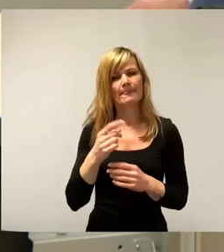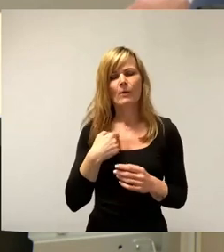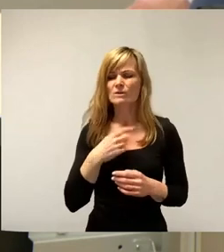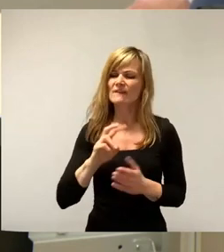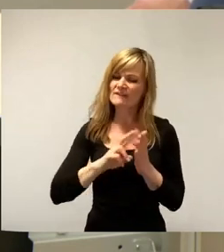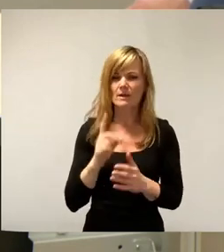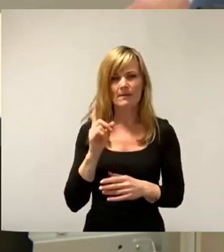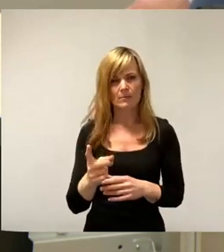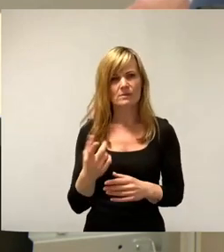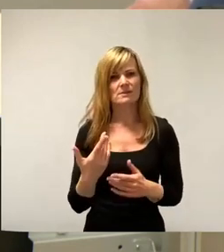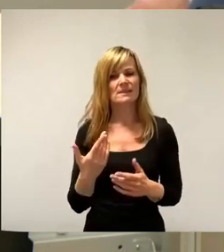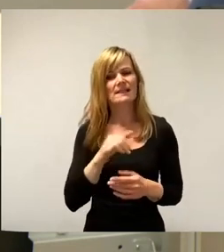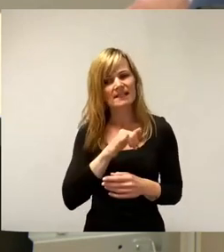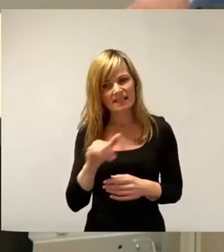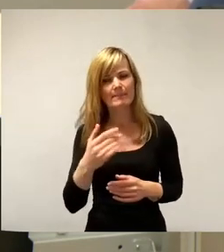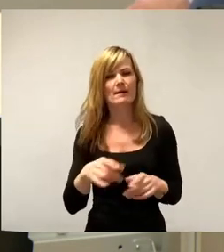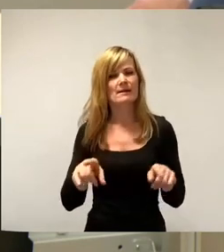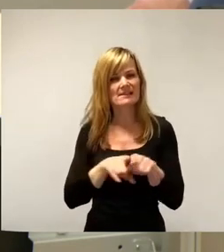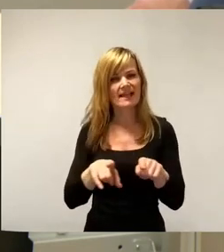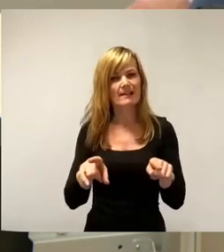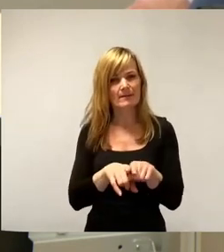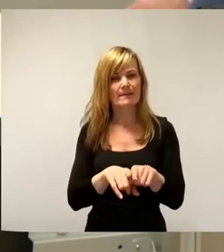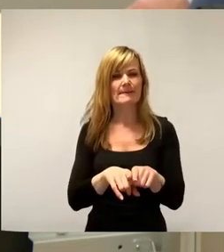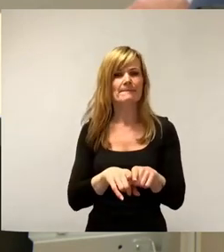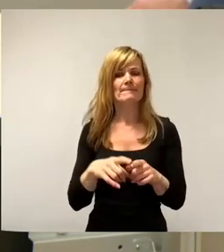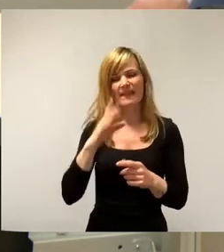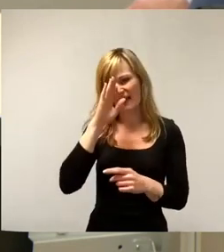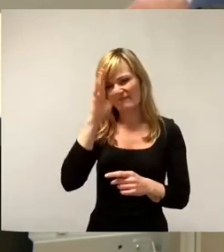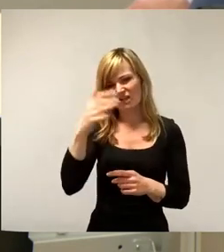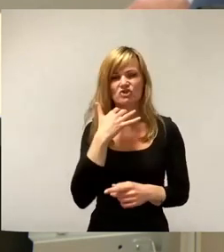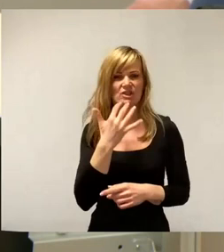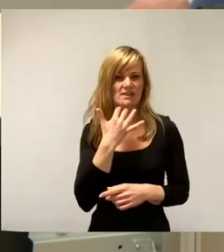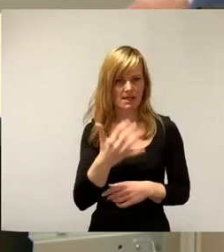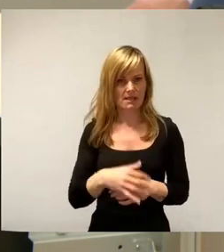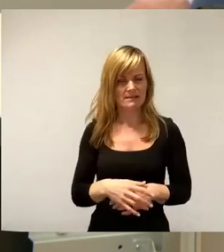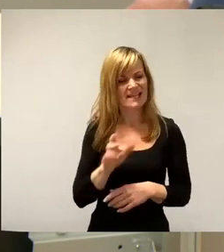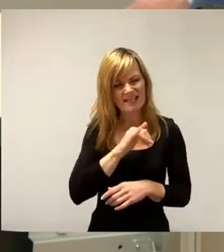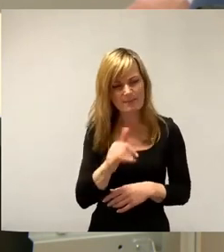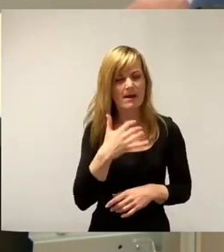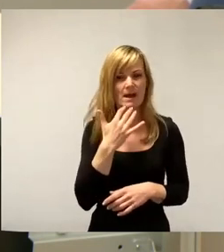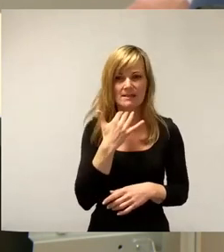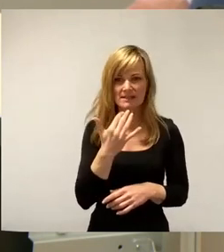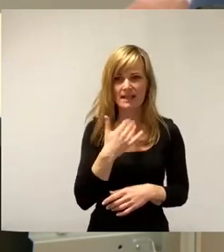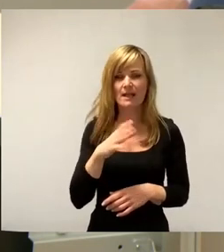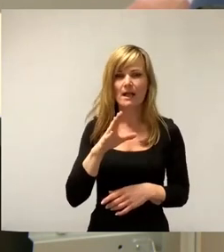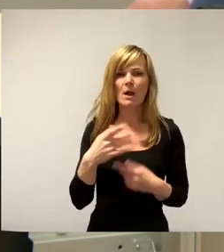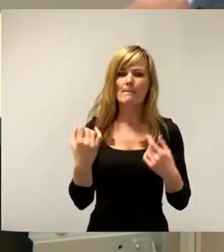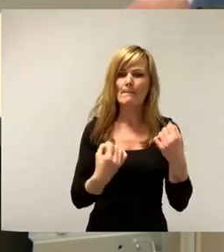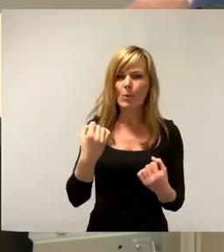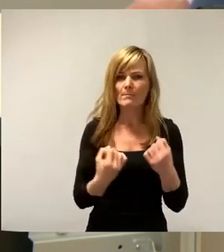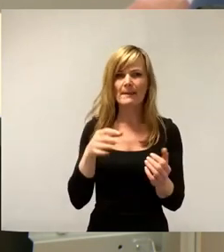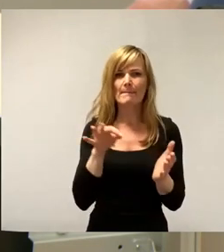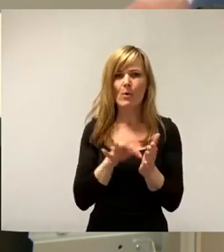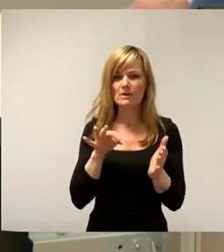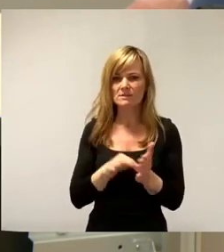derselbe Unsinn erzählt. Sie erzählen hier was von Mobi-Punkten, die das Problem sind. Wissen Sie, es